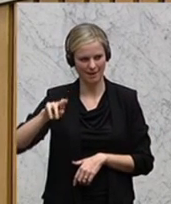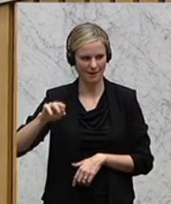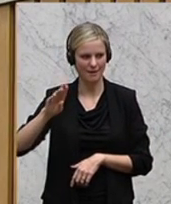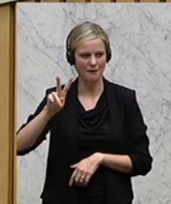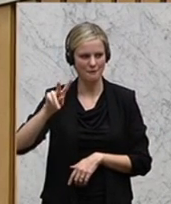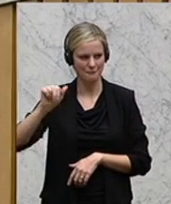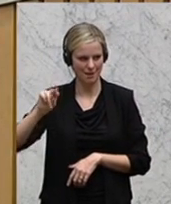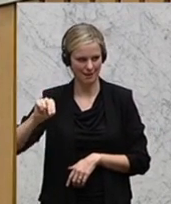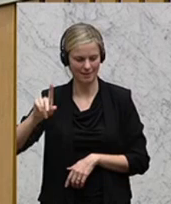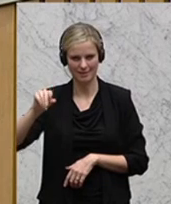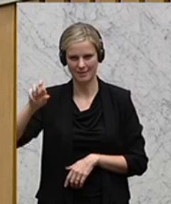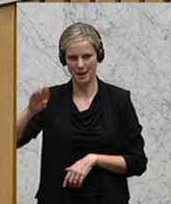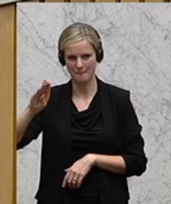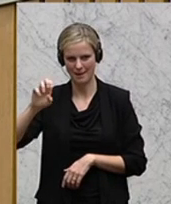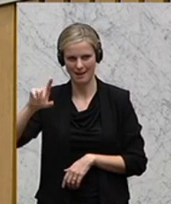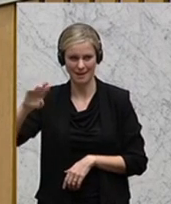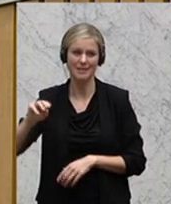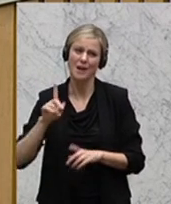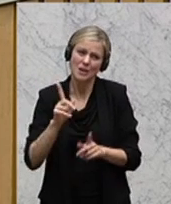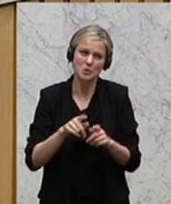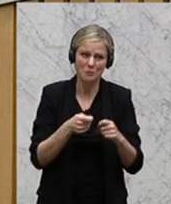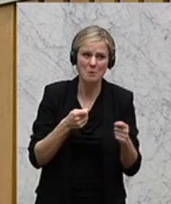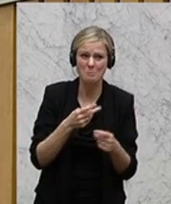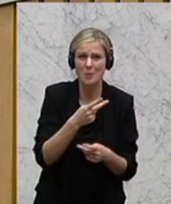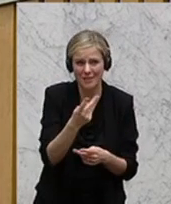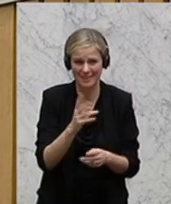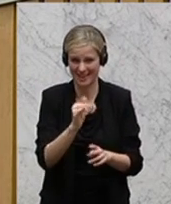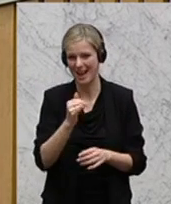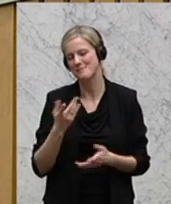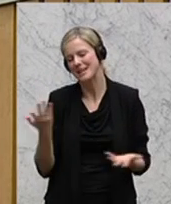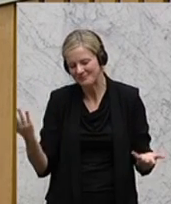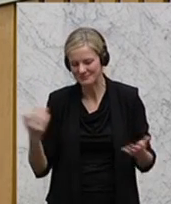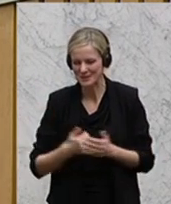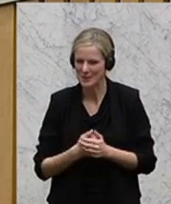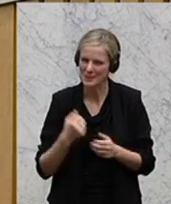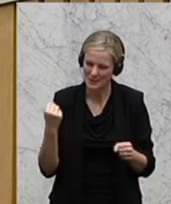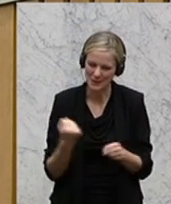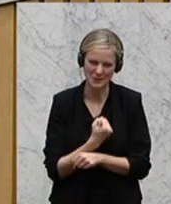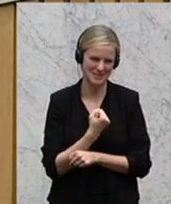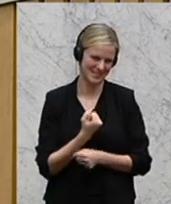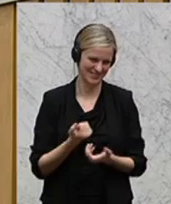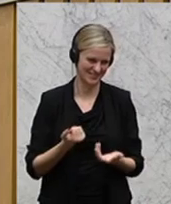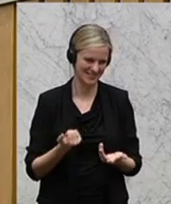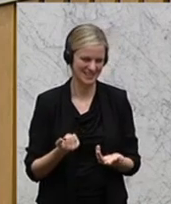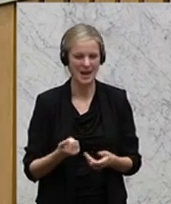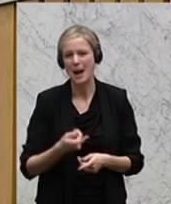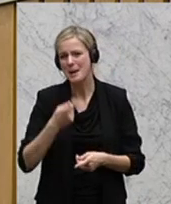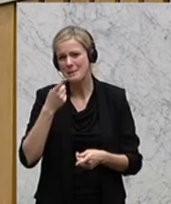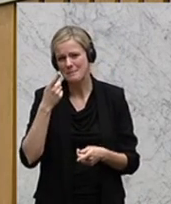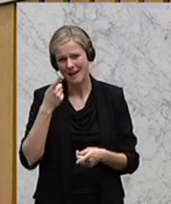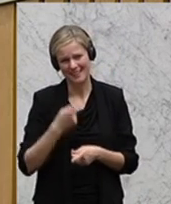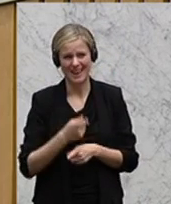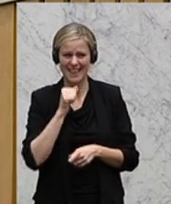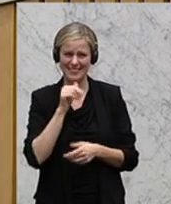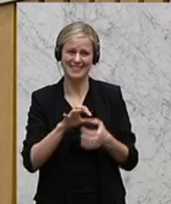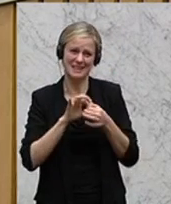In alter Verbundenheit. Aber jetzt kommen wir, das war ein ganz parteiunabhängiger Wunsch, den